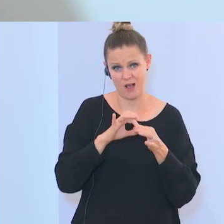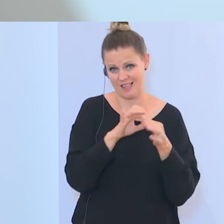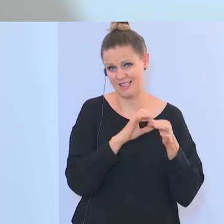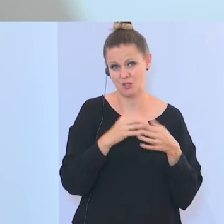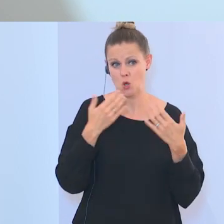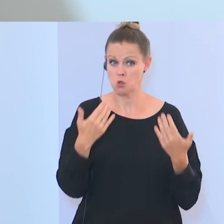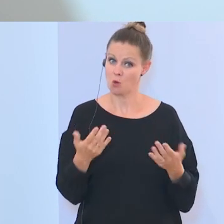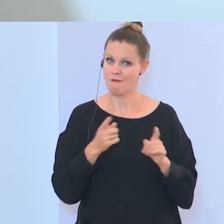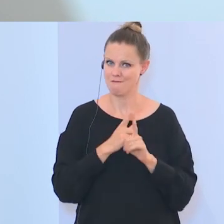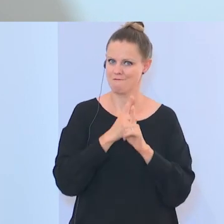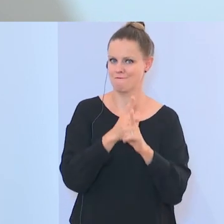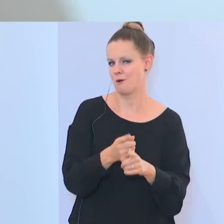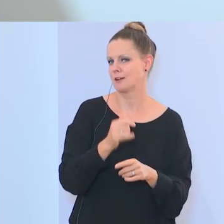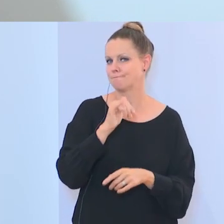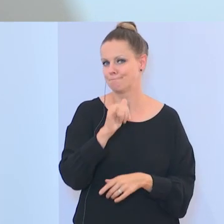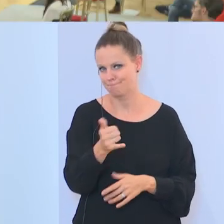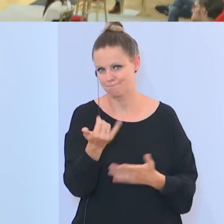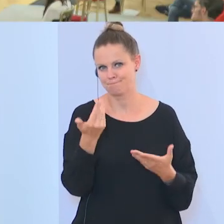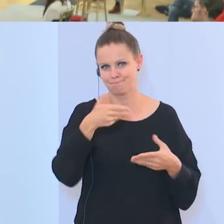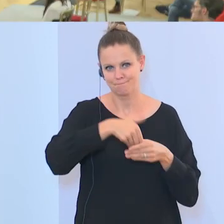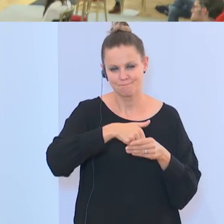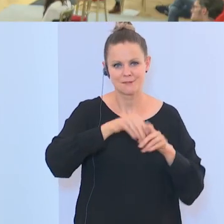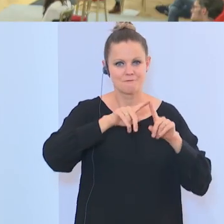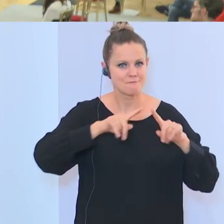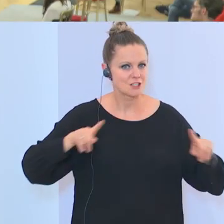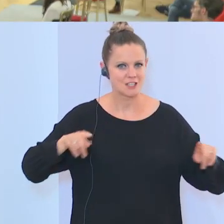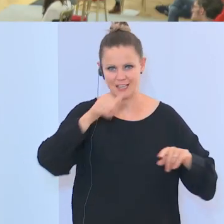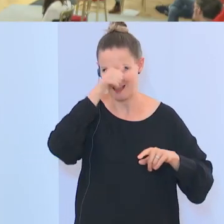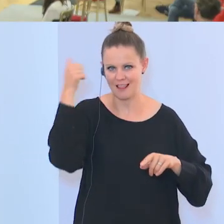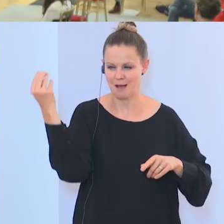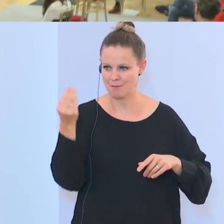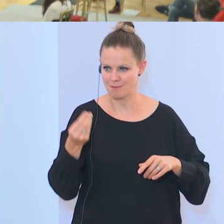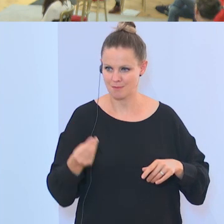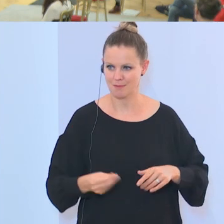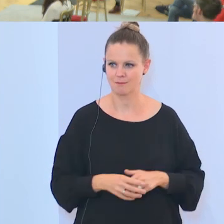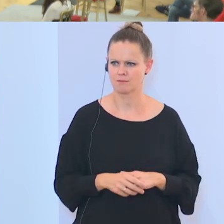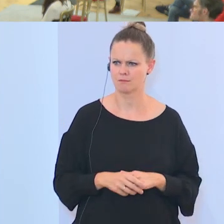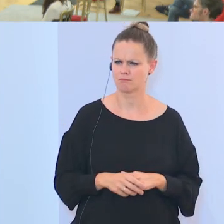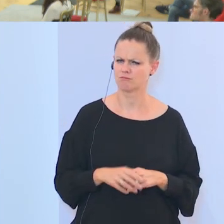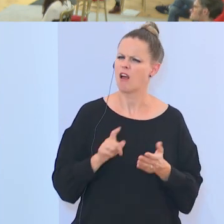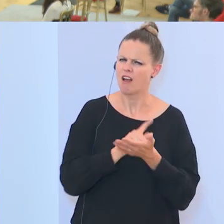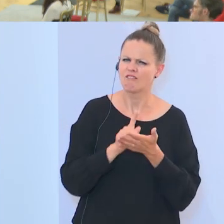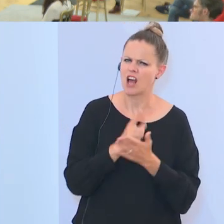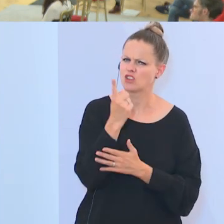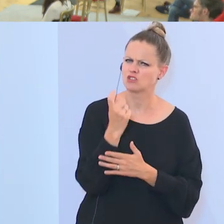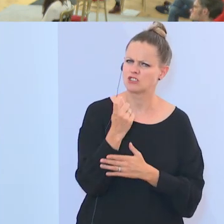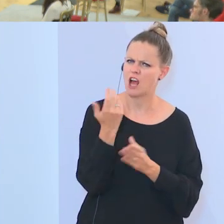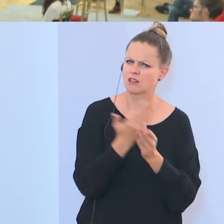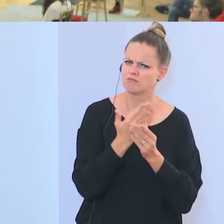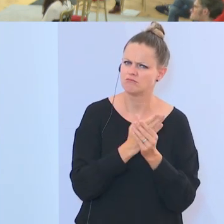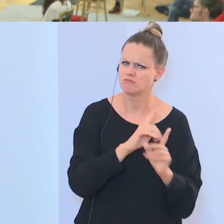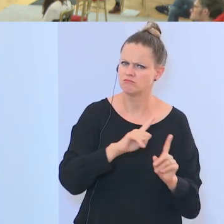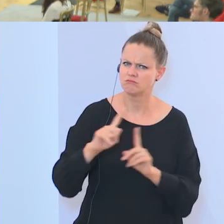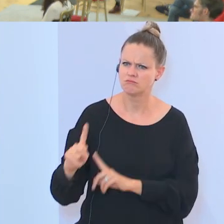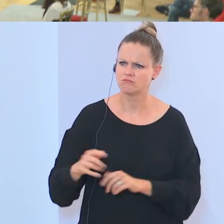Trend vollen und sich unter verschiedensten Namen präsentieren. Wann beginnt jetzt diese Dokumentationsstelle mit Iran? Wann